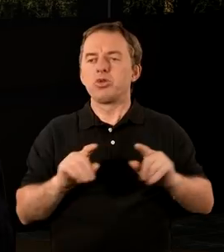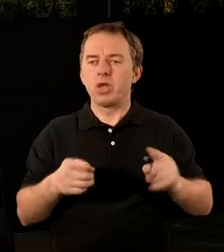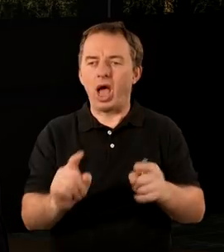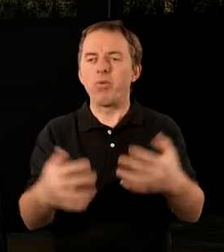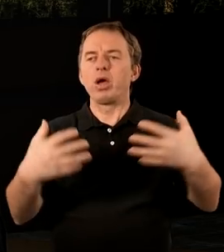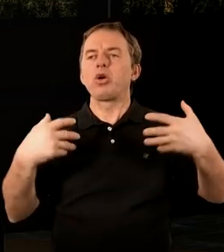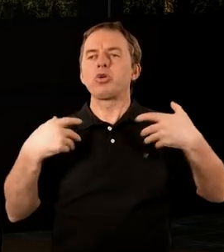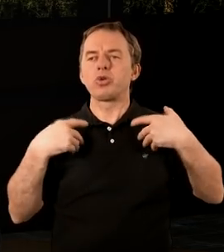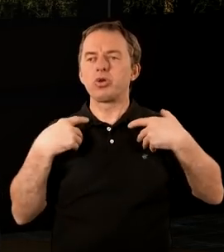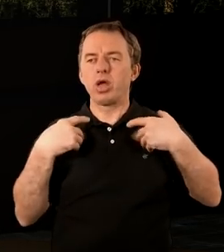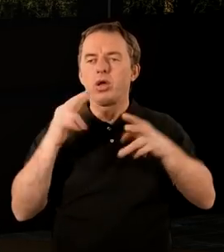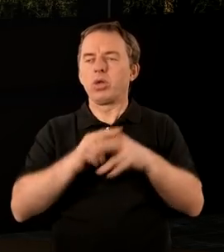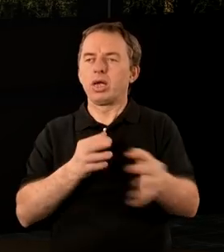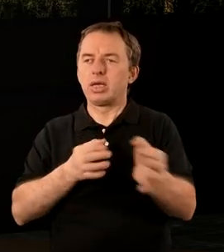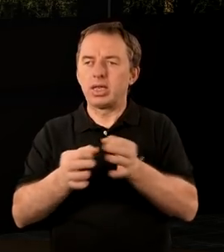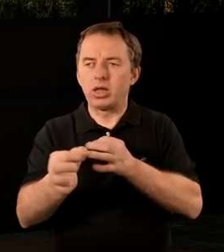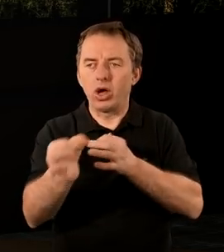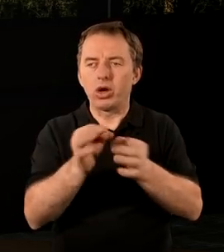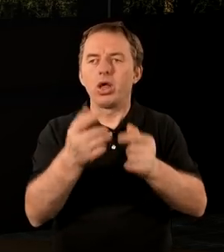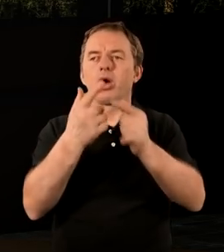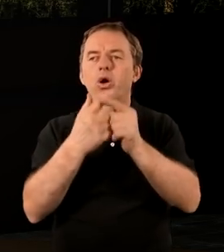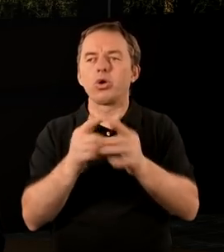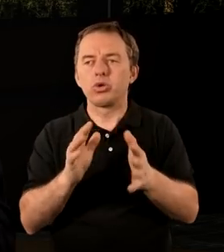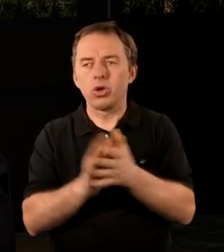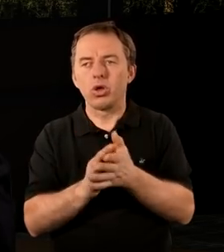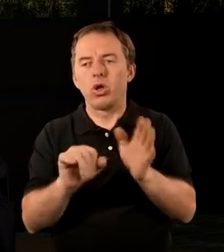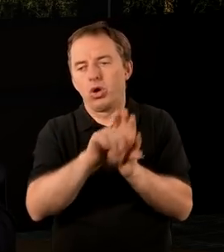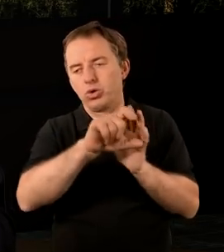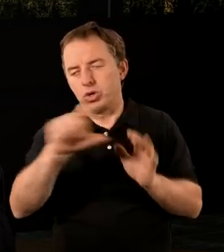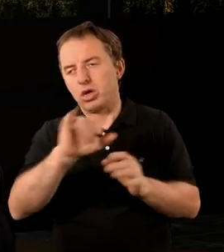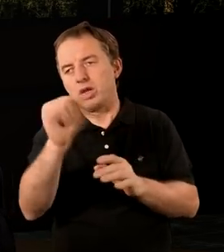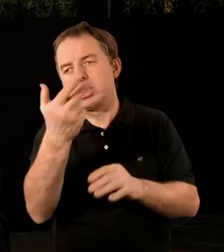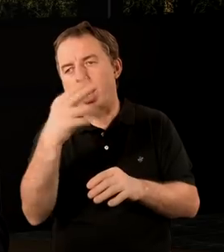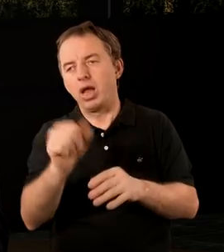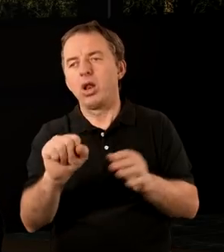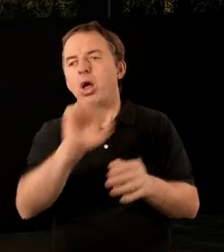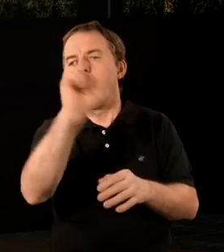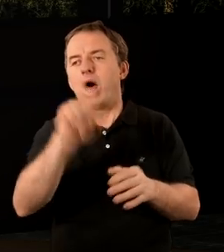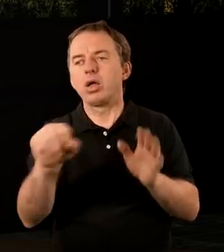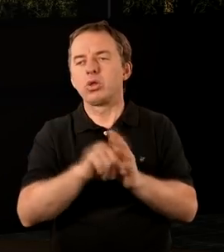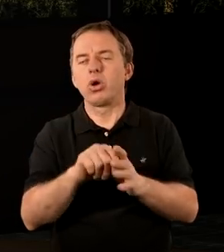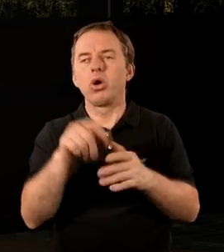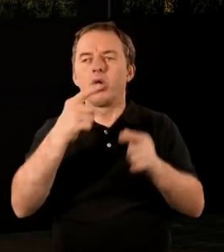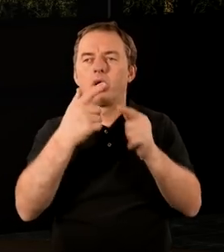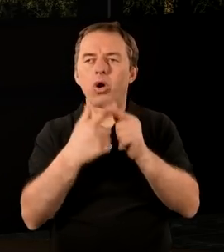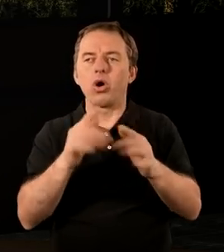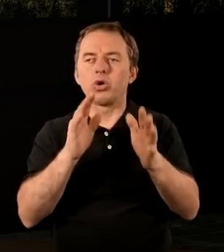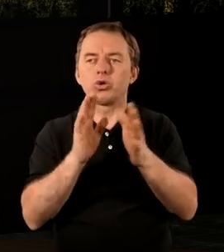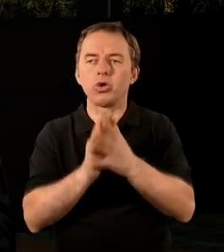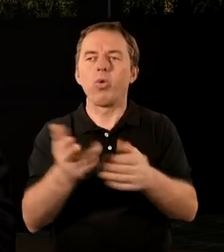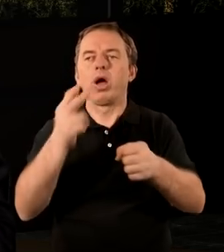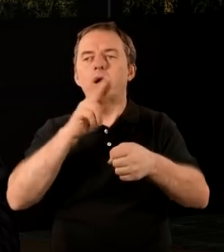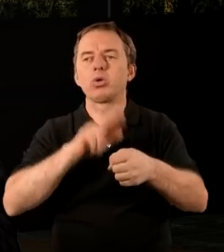pewnych nastrojów, które istniały właśnie w historii Kościoła od czasów Jana aż do Kościoła, który